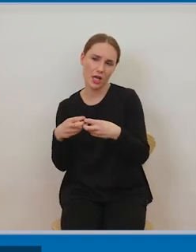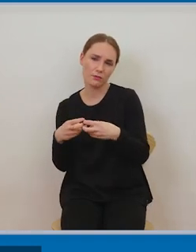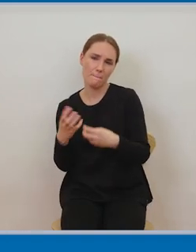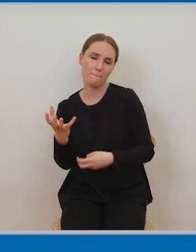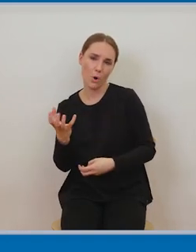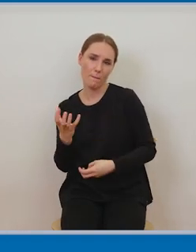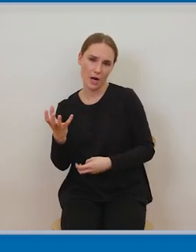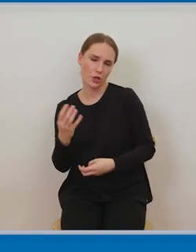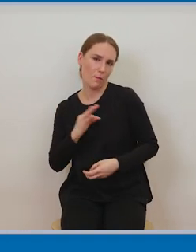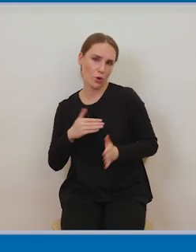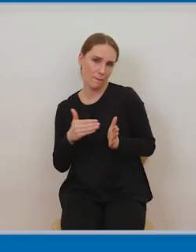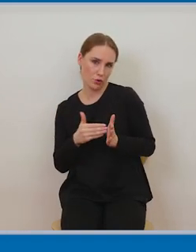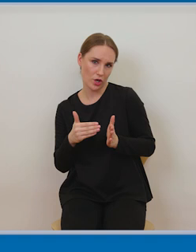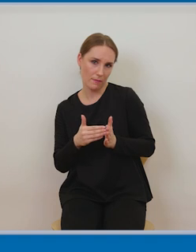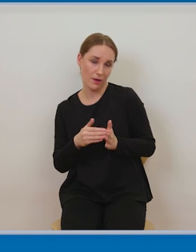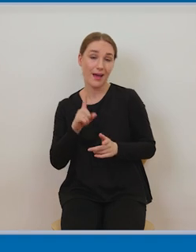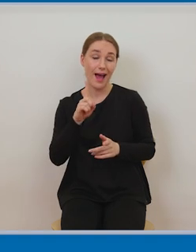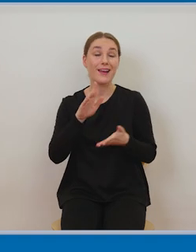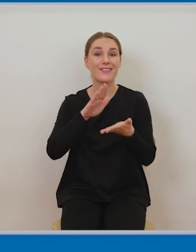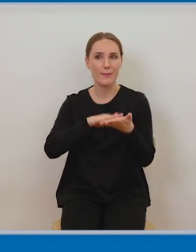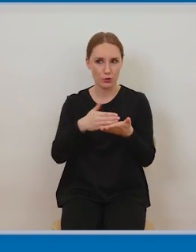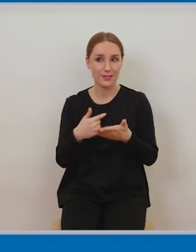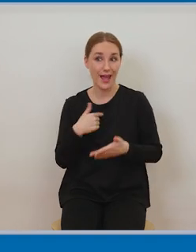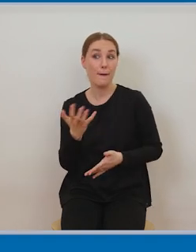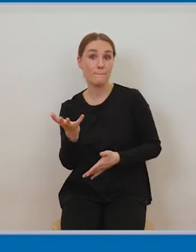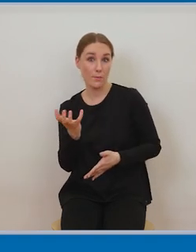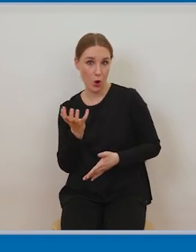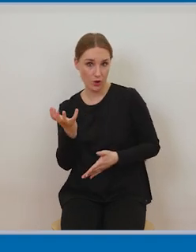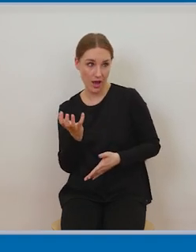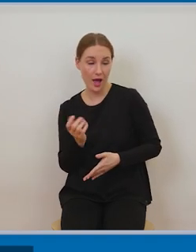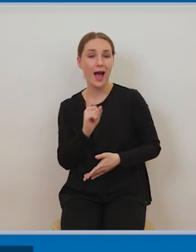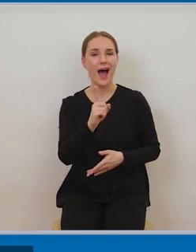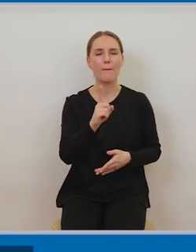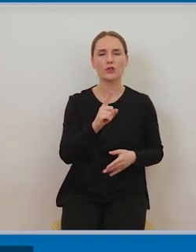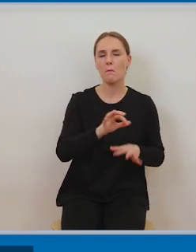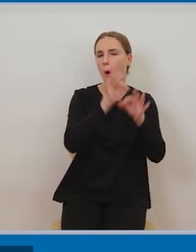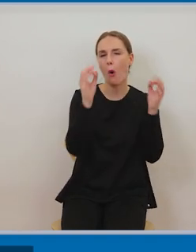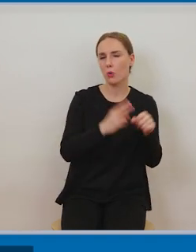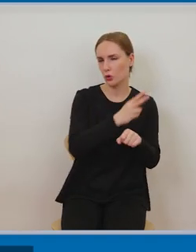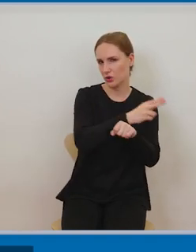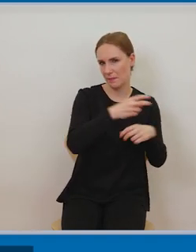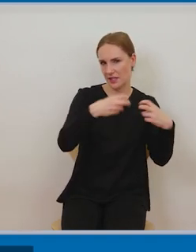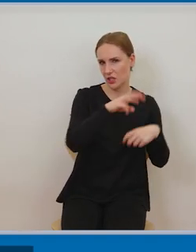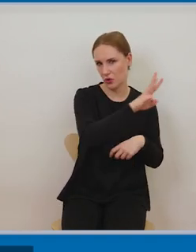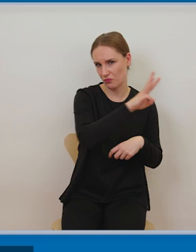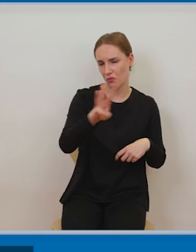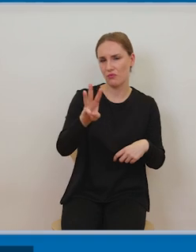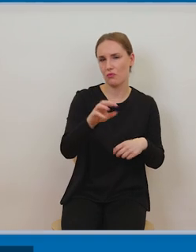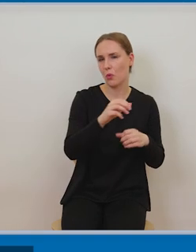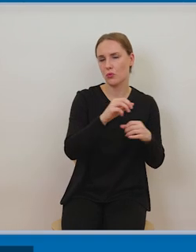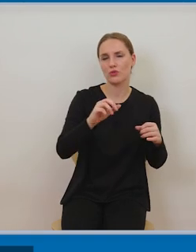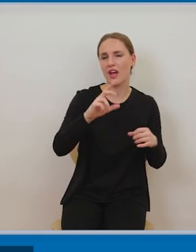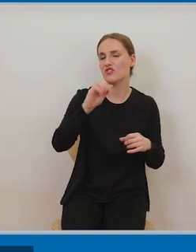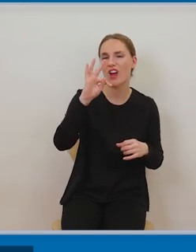kręgu osób mamy potencjalnie publiczną dostępność utworu która zamyka nam już możliwość